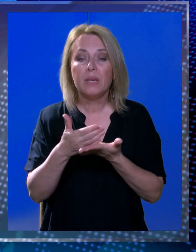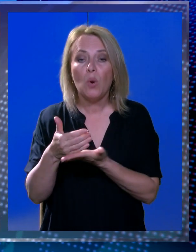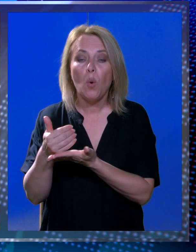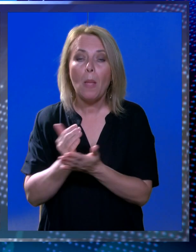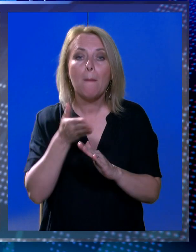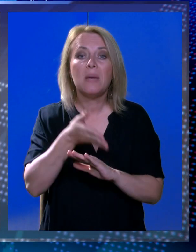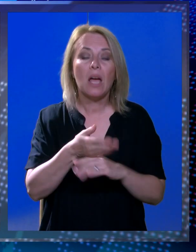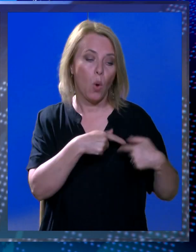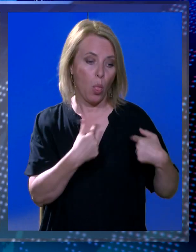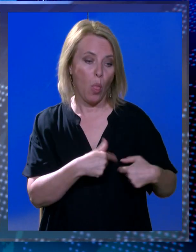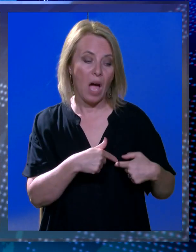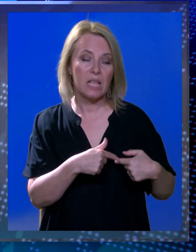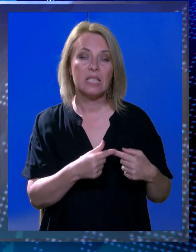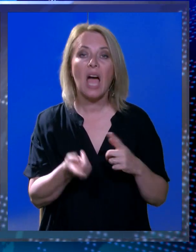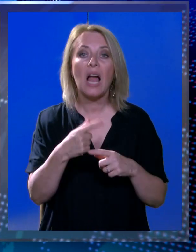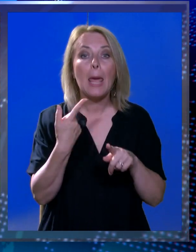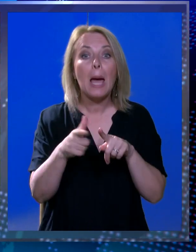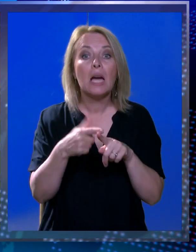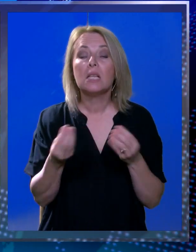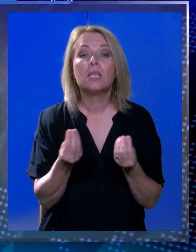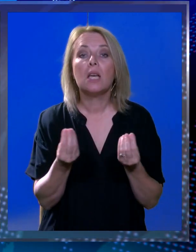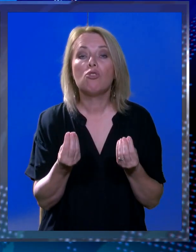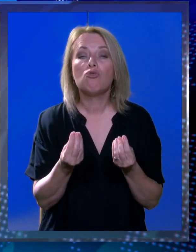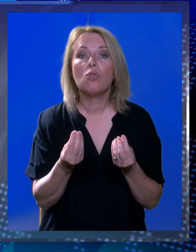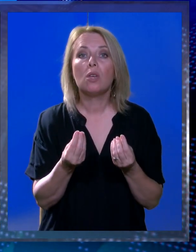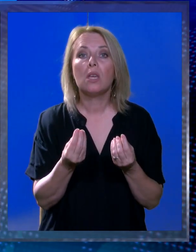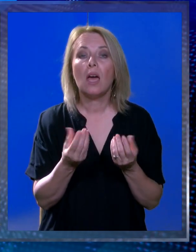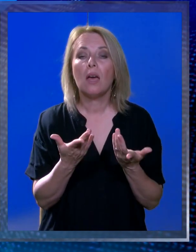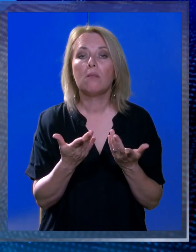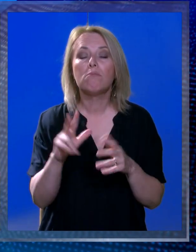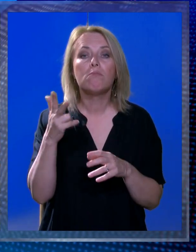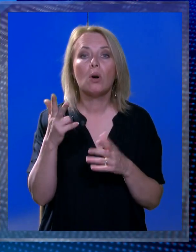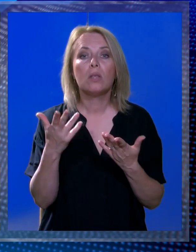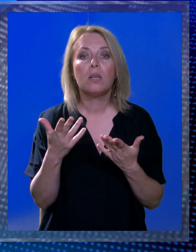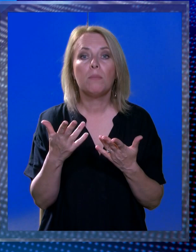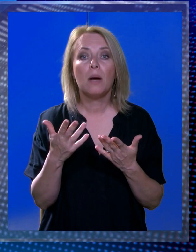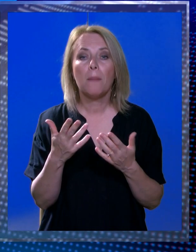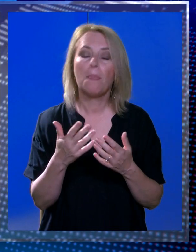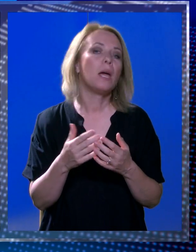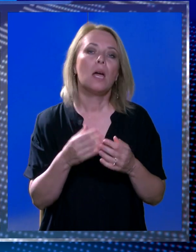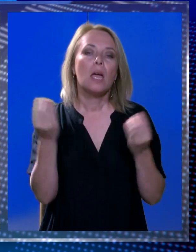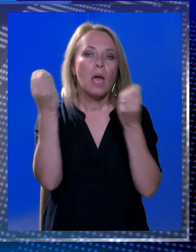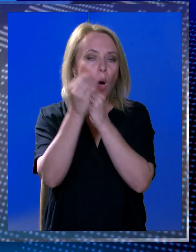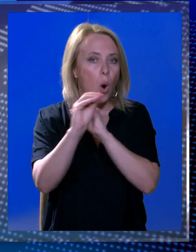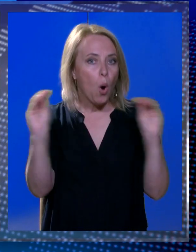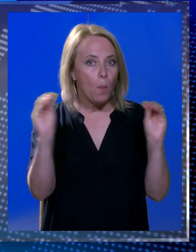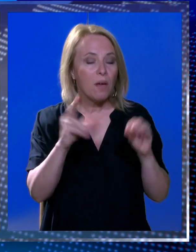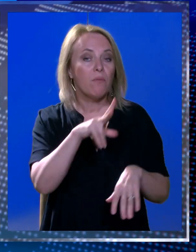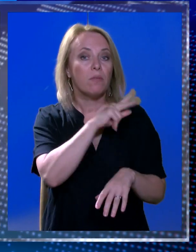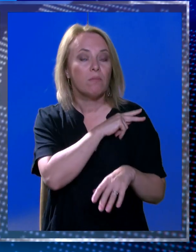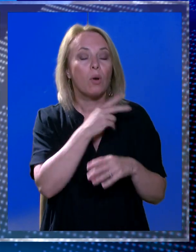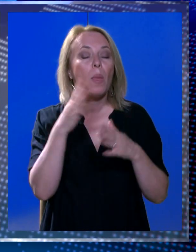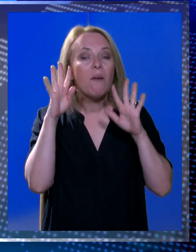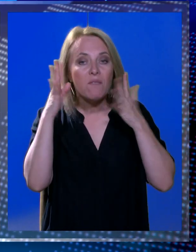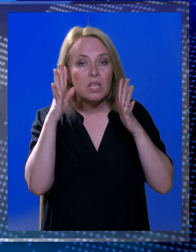donacije građana i pravnih osoba, no razlog zbog kojeg šetka pojašnjava izvor donacija je s objava gradonačelnika Mata Frankovića, koji